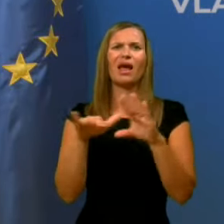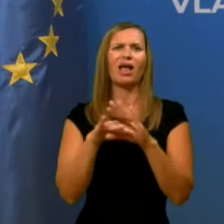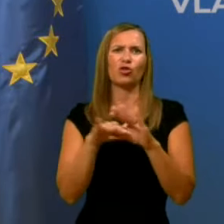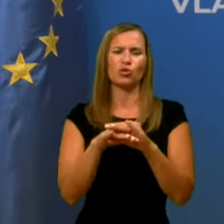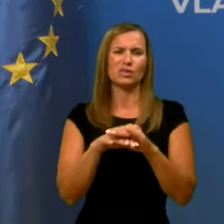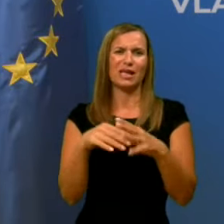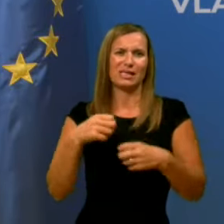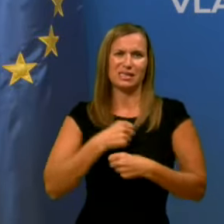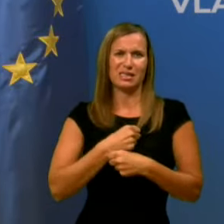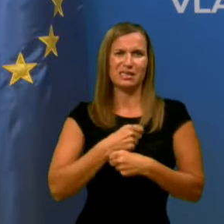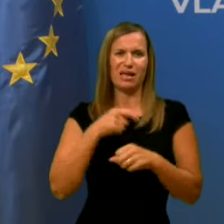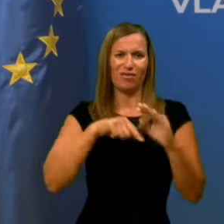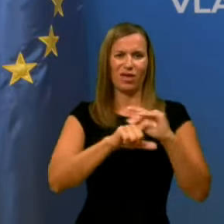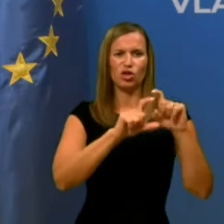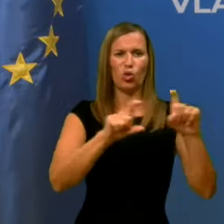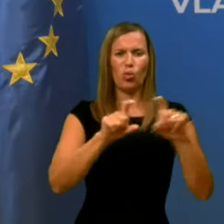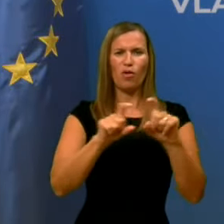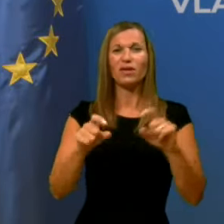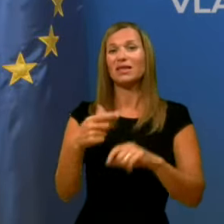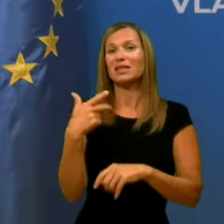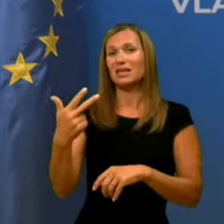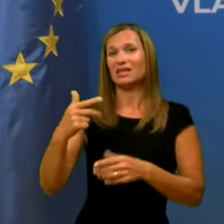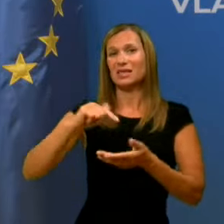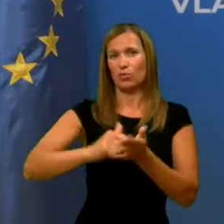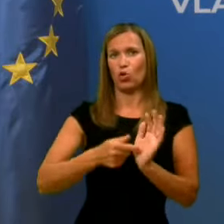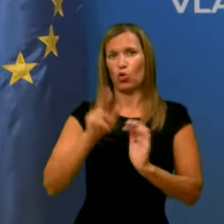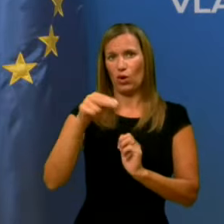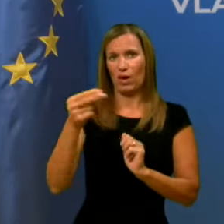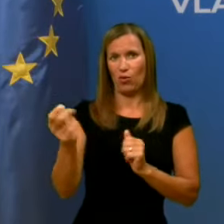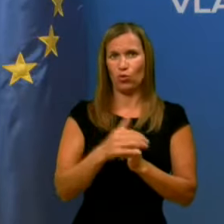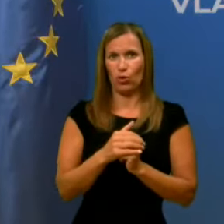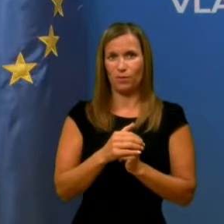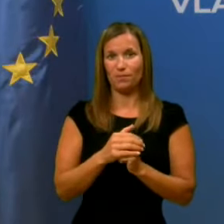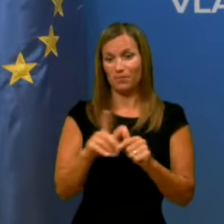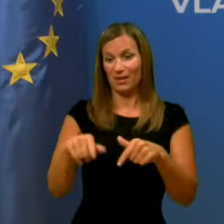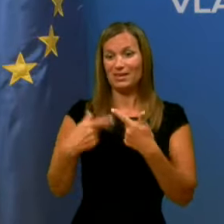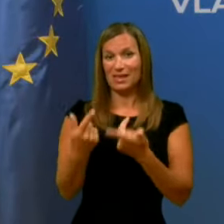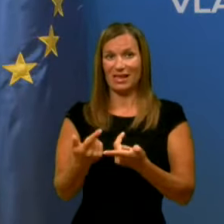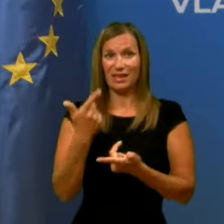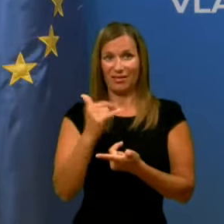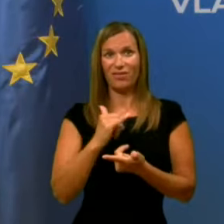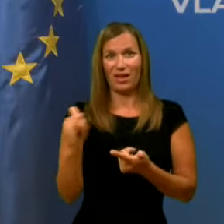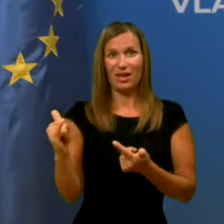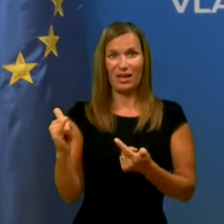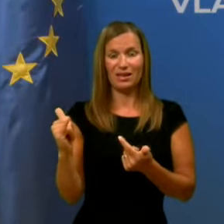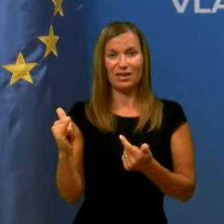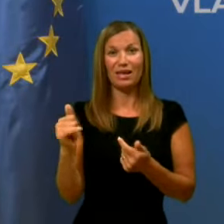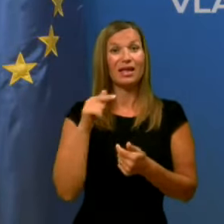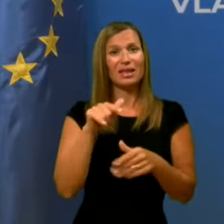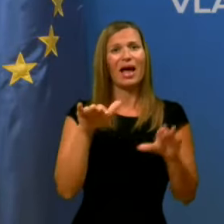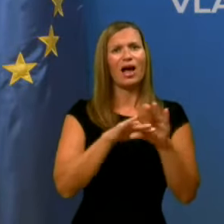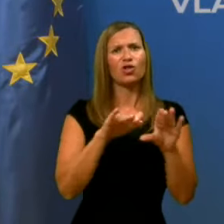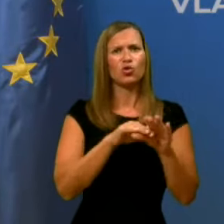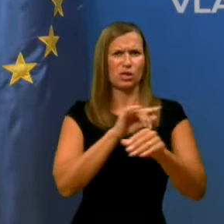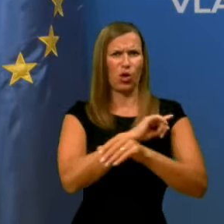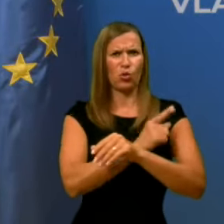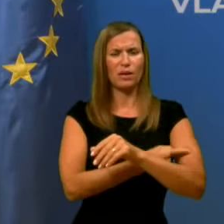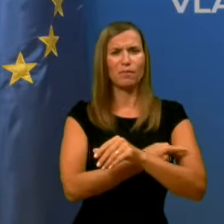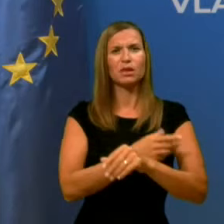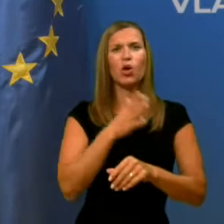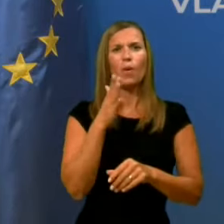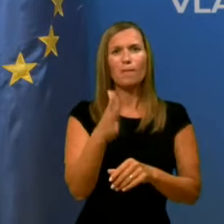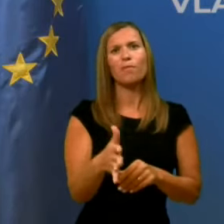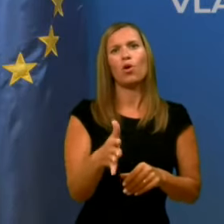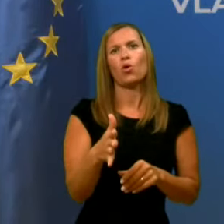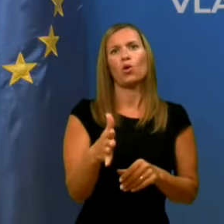domovih 30 milijonov evrov v naslednjih dveh letih. Ta kadrovska okrepitev bo